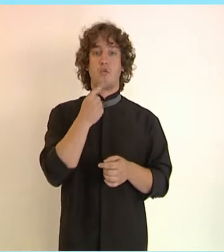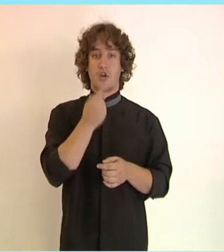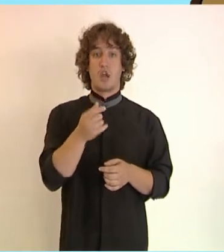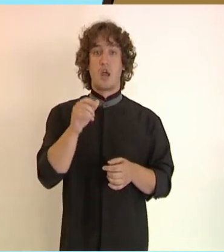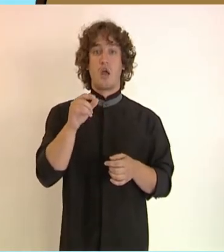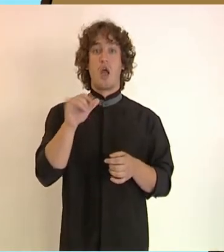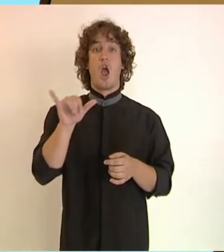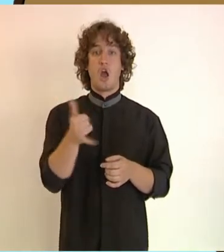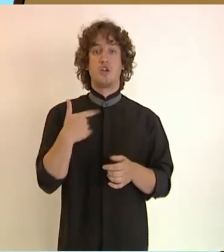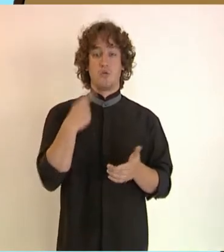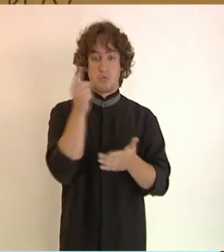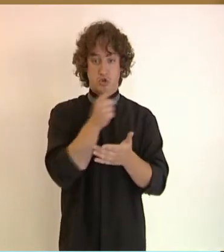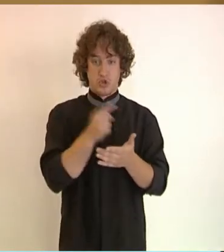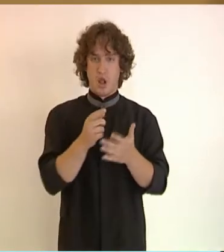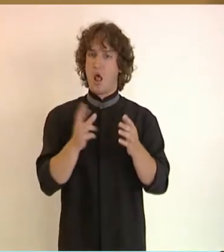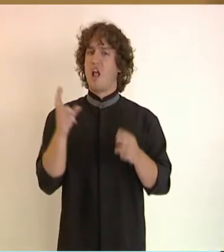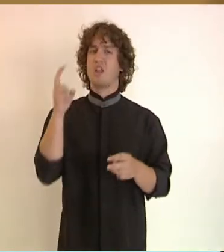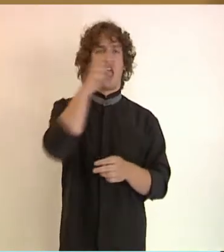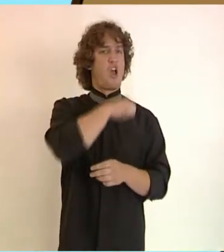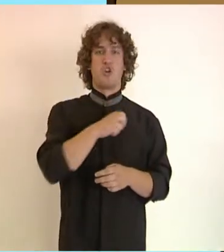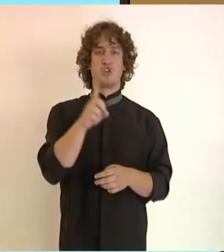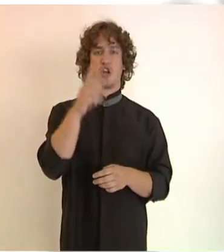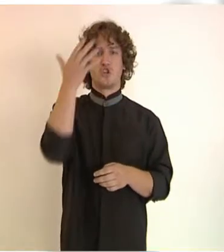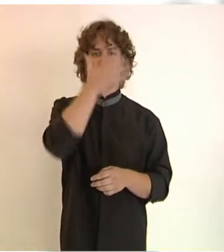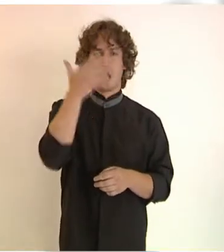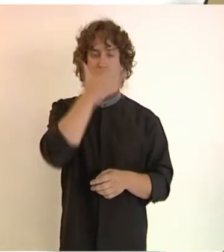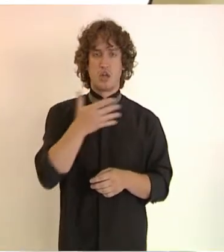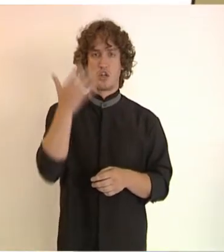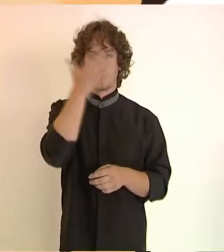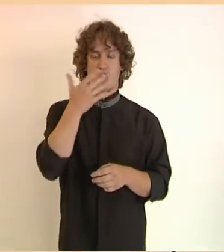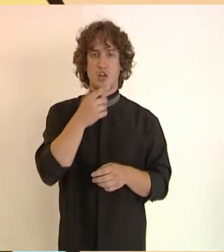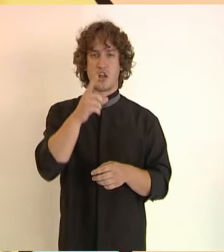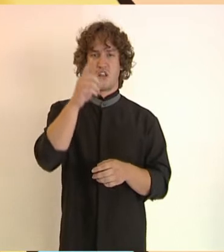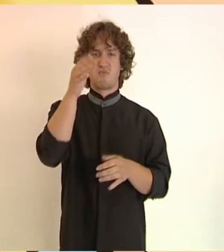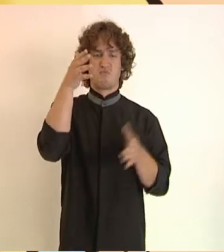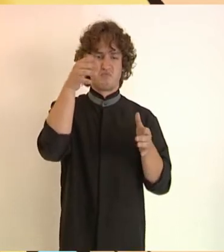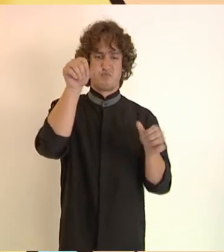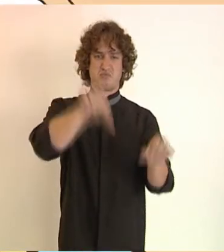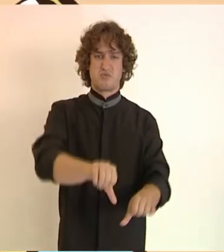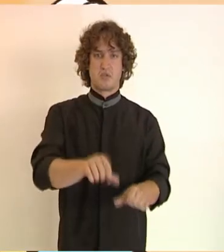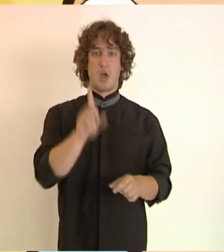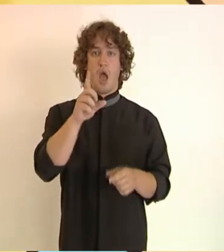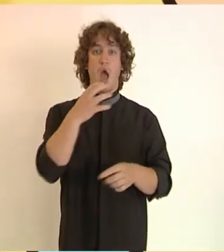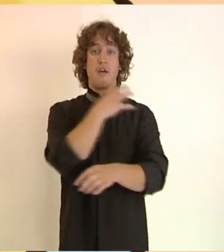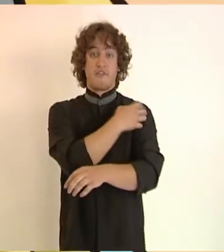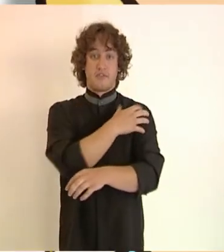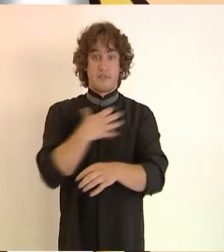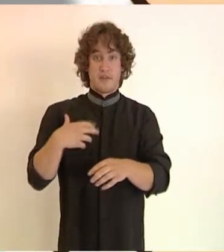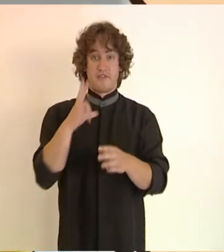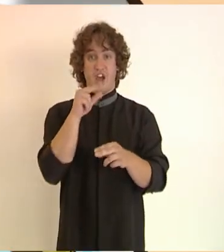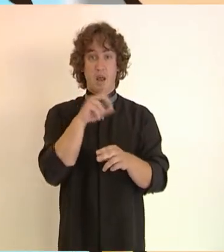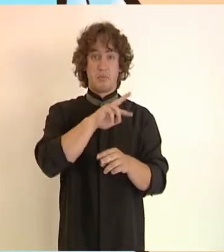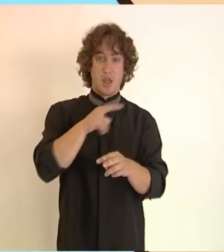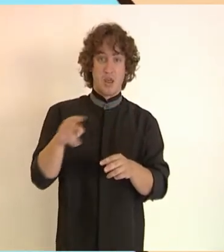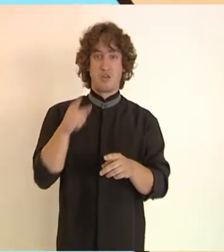najhoršie sú tie čierne ovce. A tie strakate sú tiež nejaké